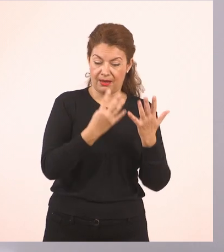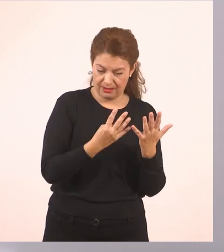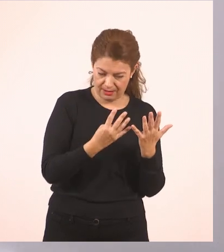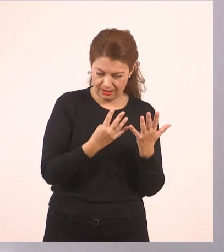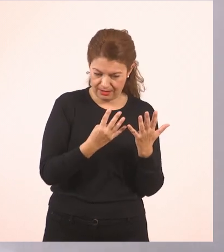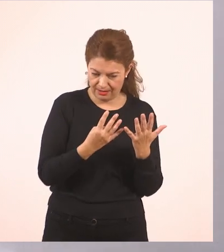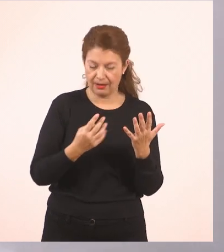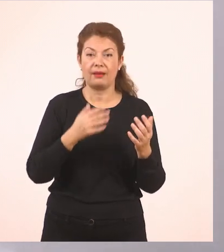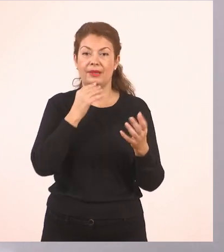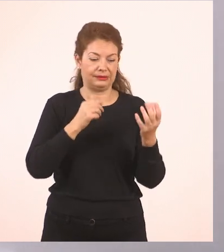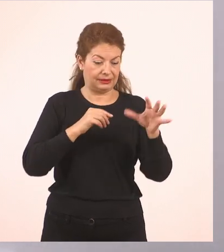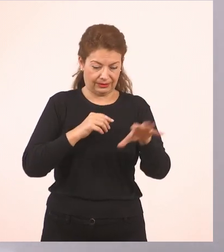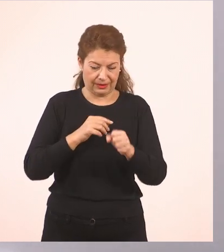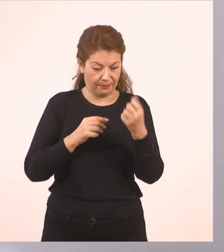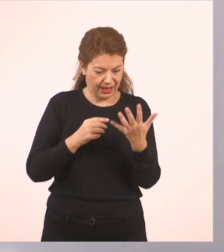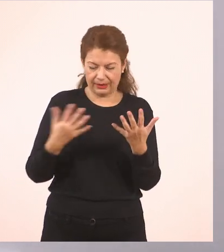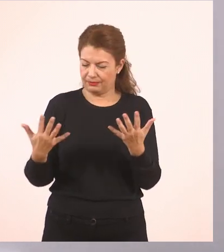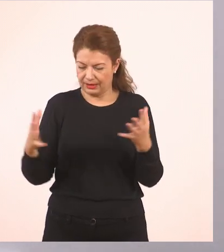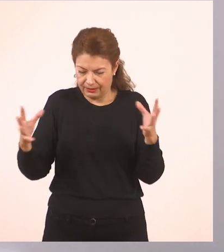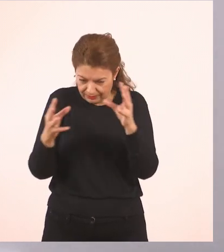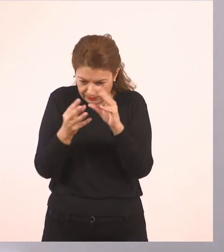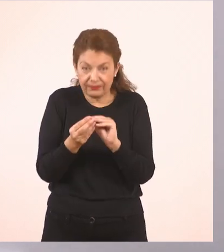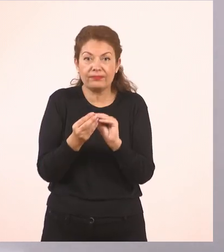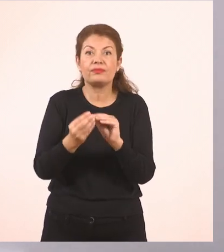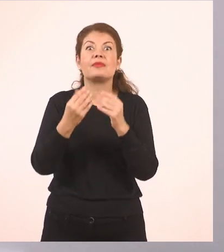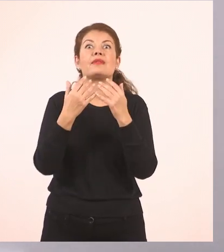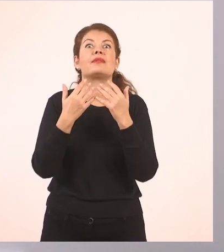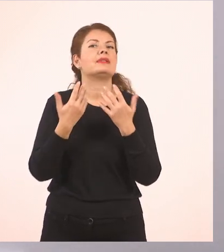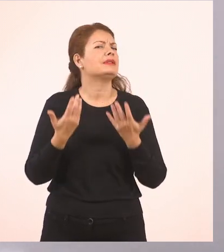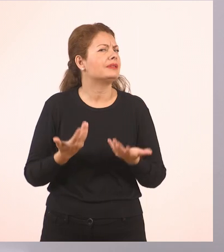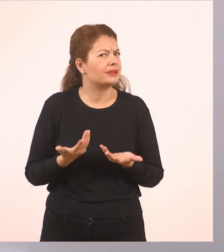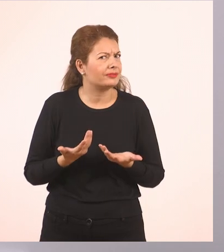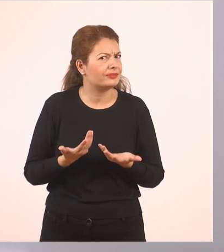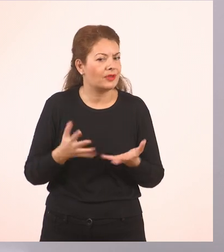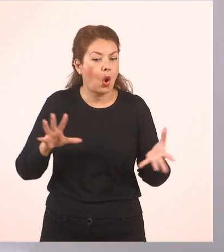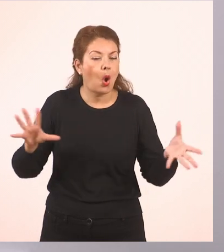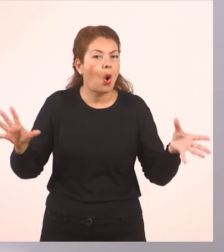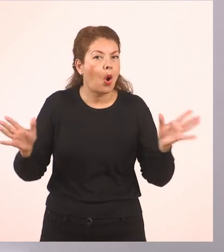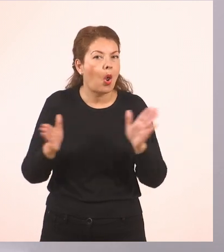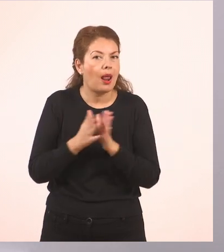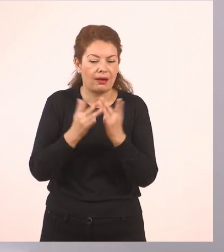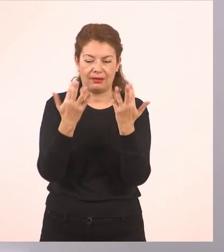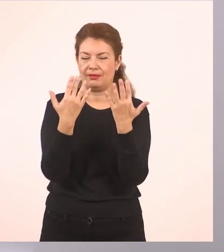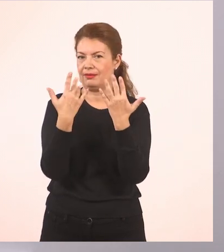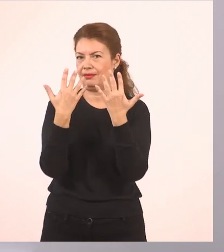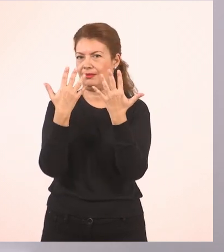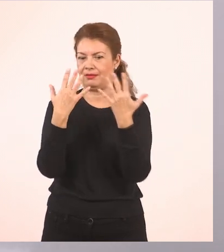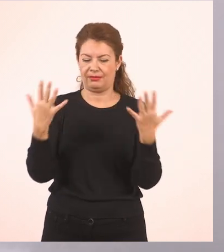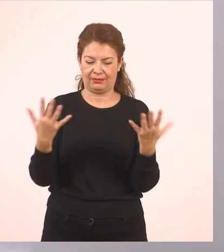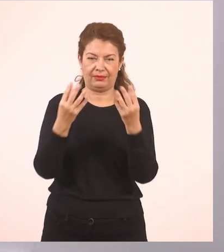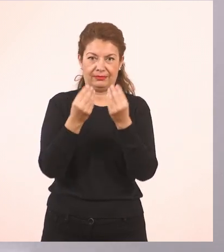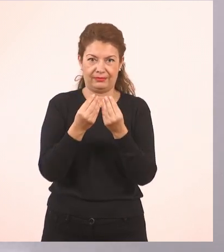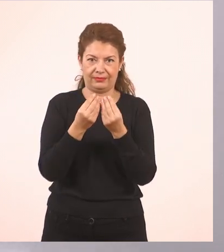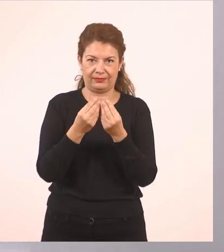χέρι και 5 στο άλλο. Άρα θα έχω μπροστά μου όλα μου τα δάχτυλα ανοιχτά.